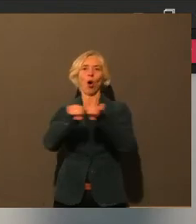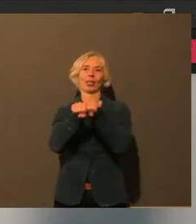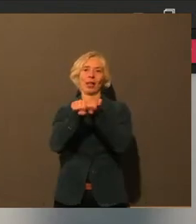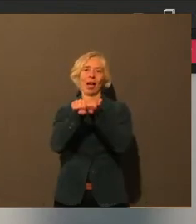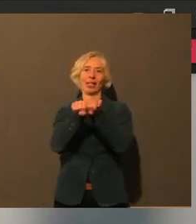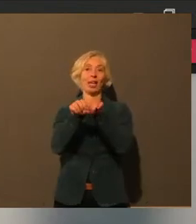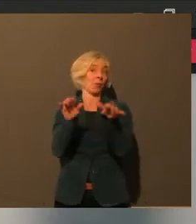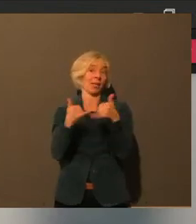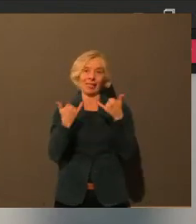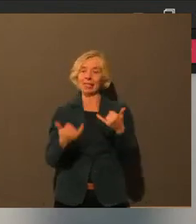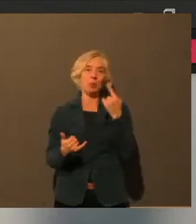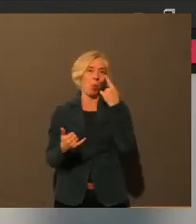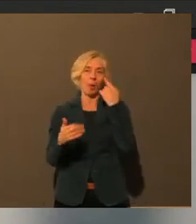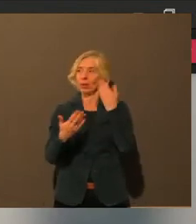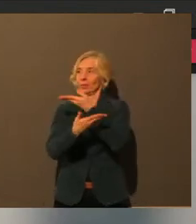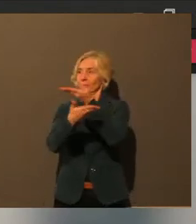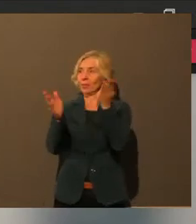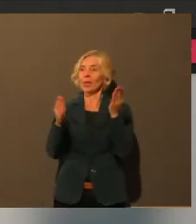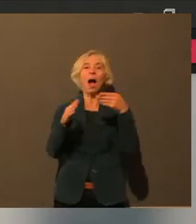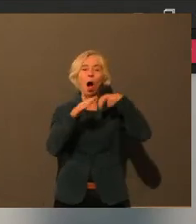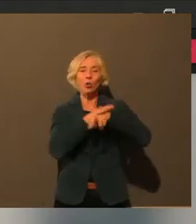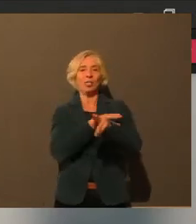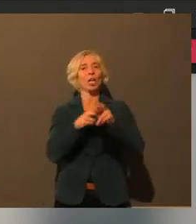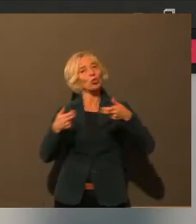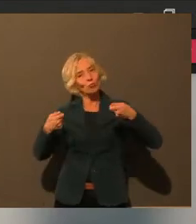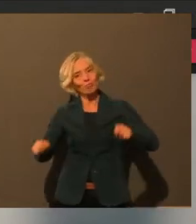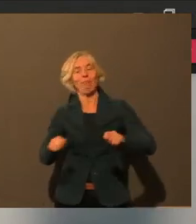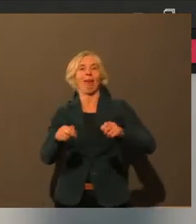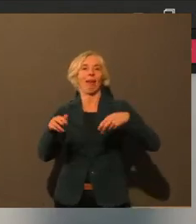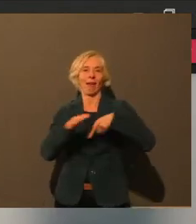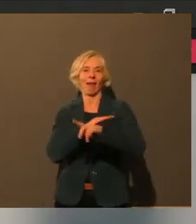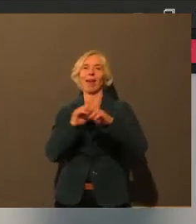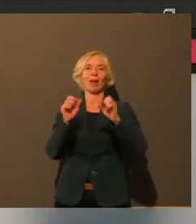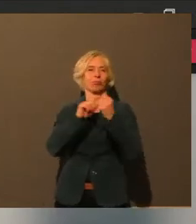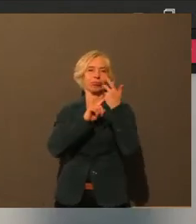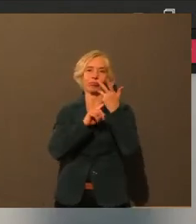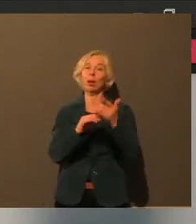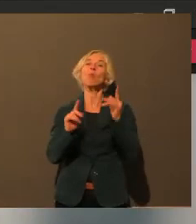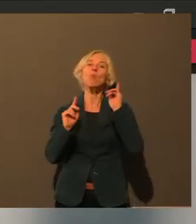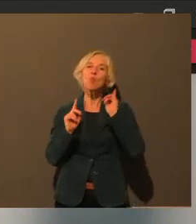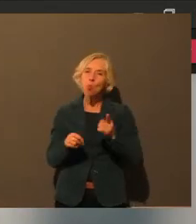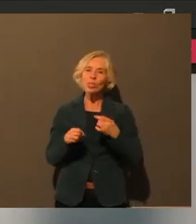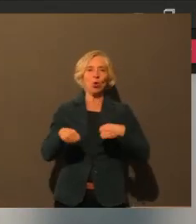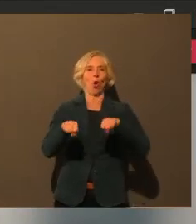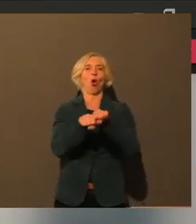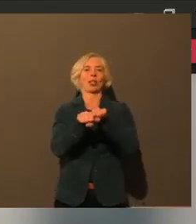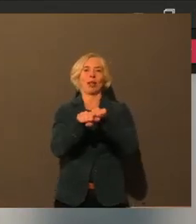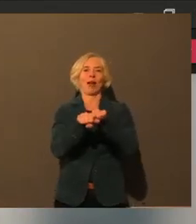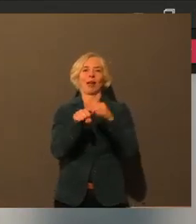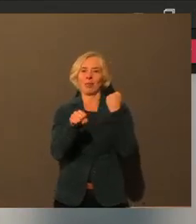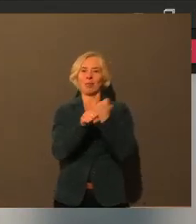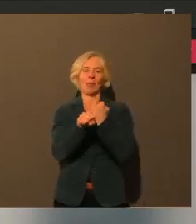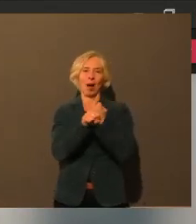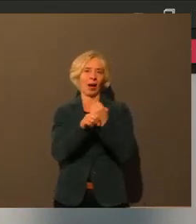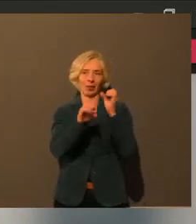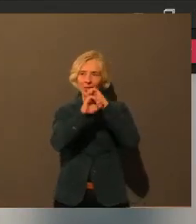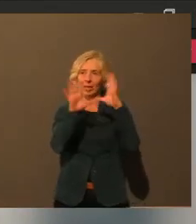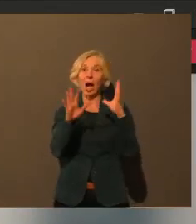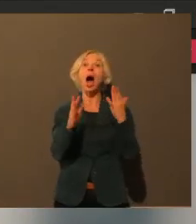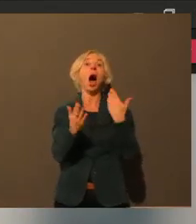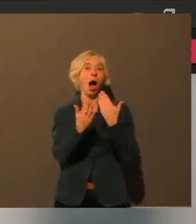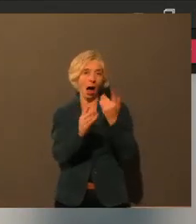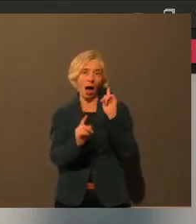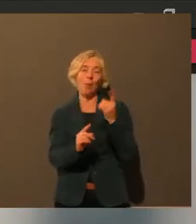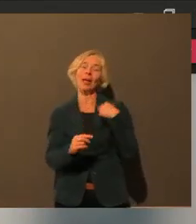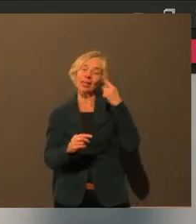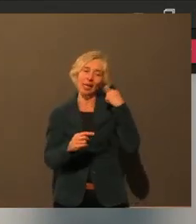zu. Aber ich glaube, wir werden trotzdem ganz unter uns fast auch gut miteinander diskutieren